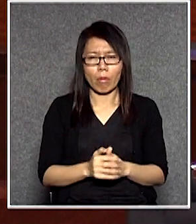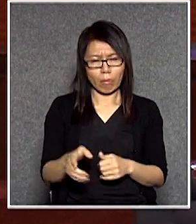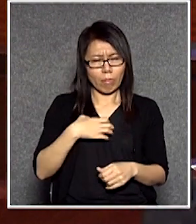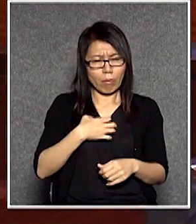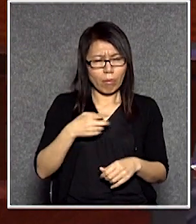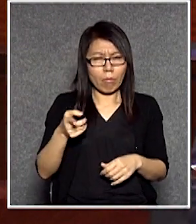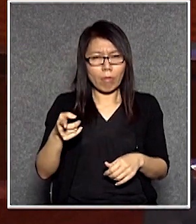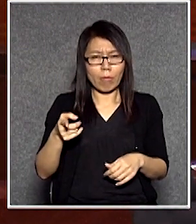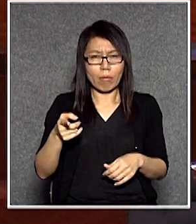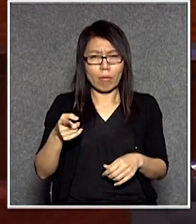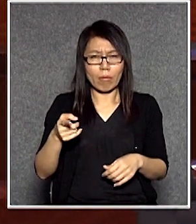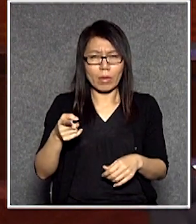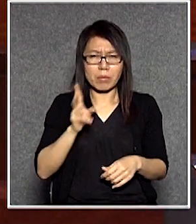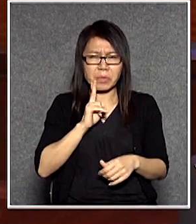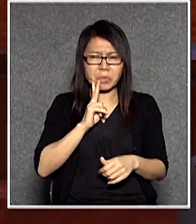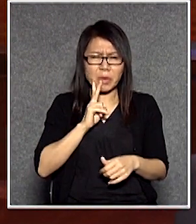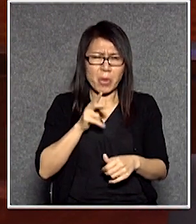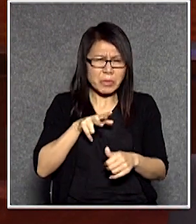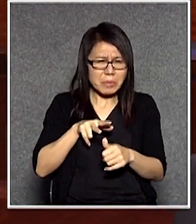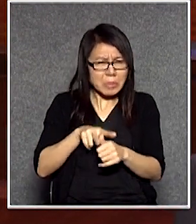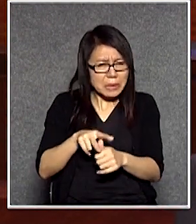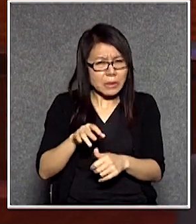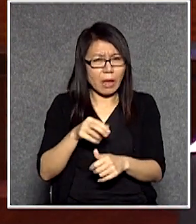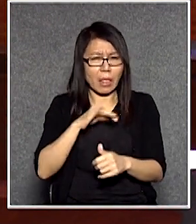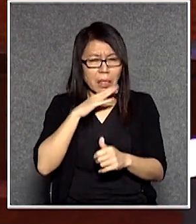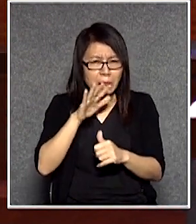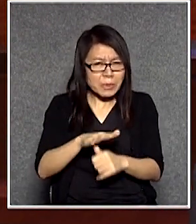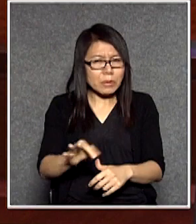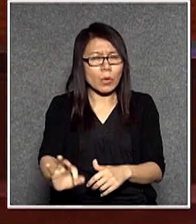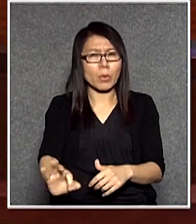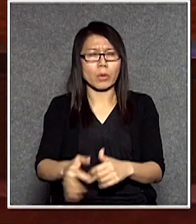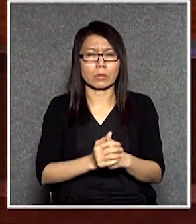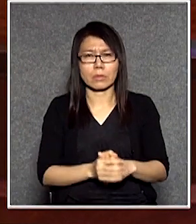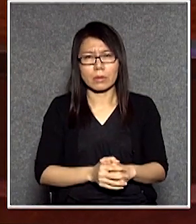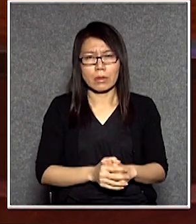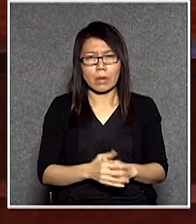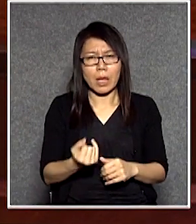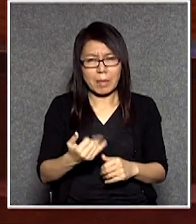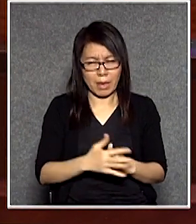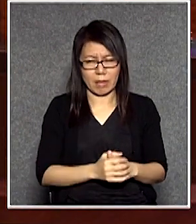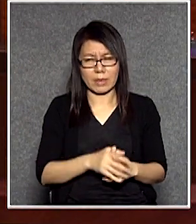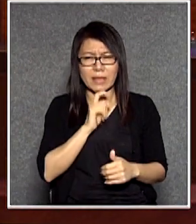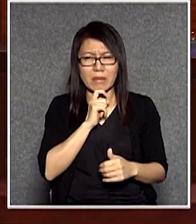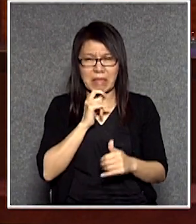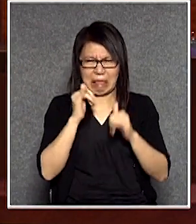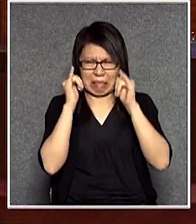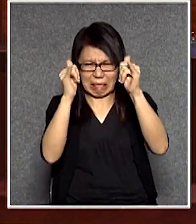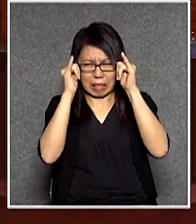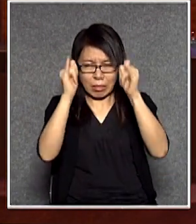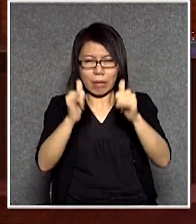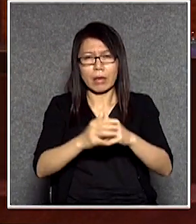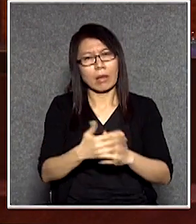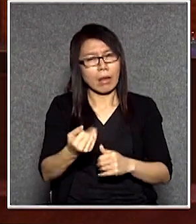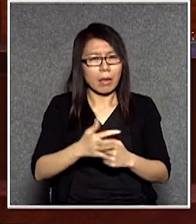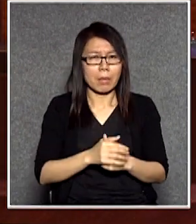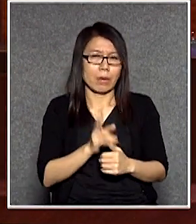這個已經不是屈了不僅只是這樣屈你是打橫來還有